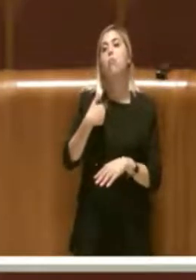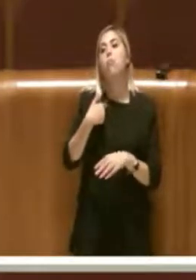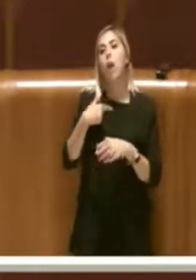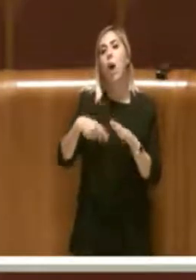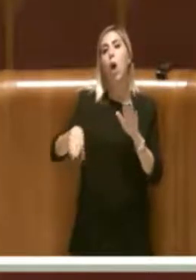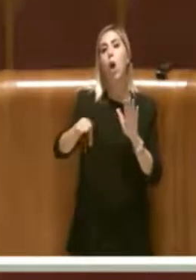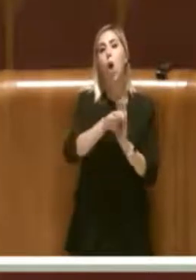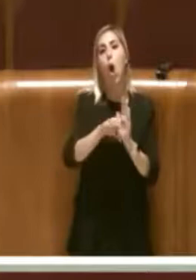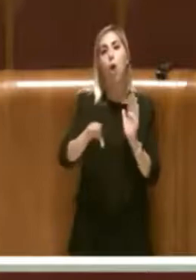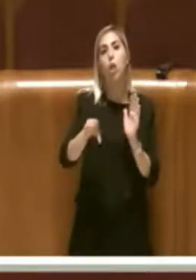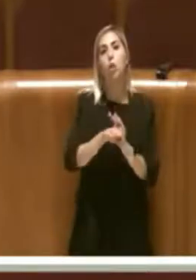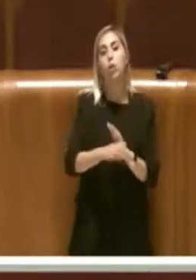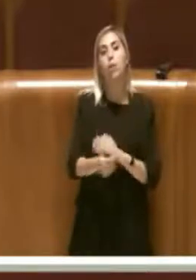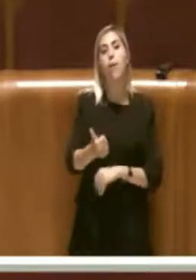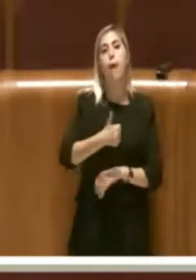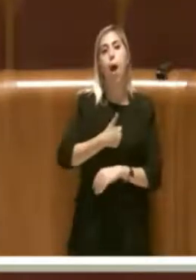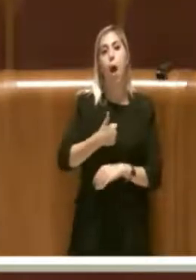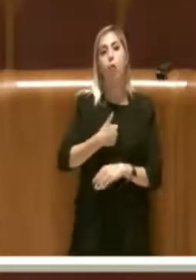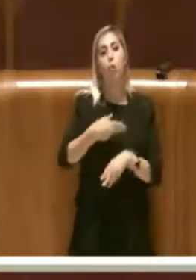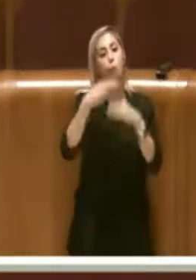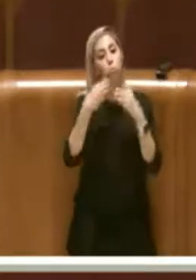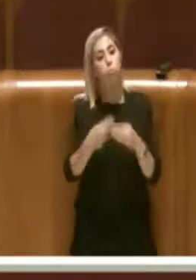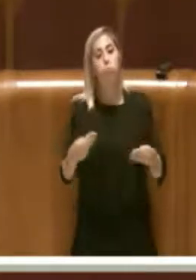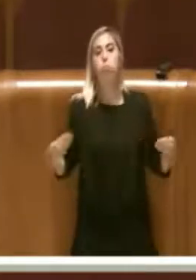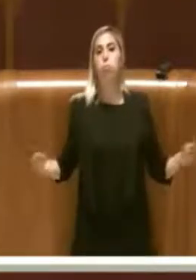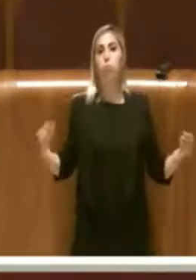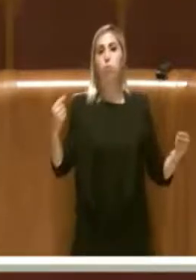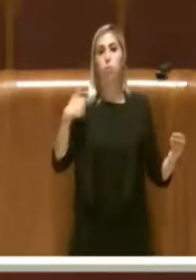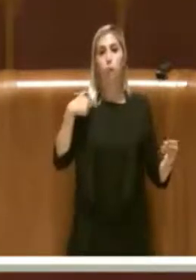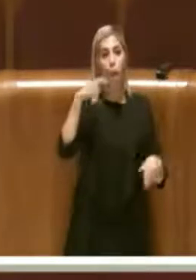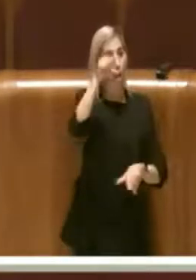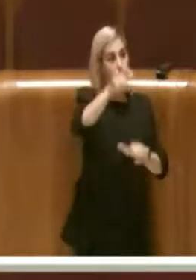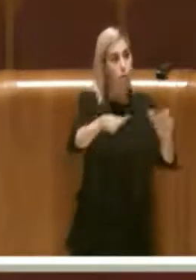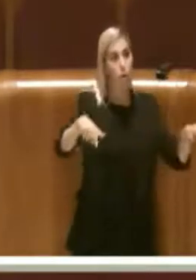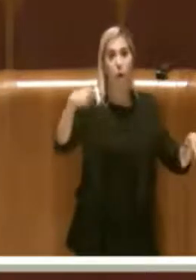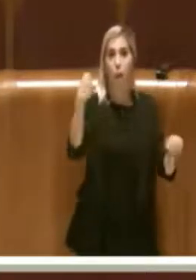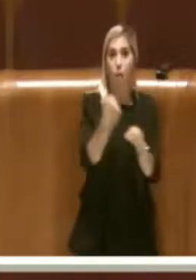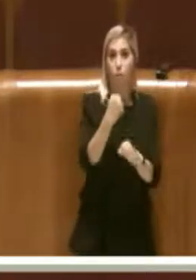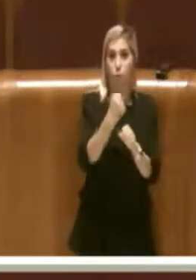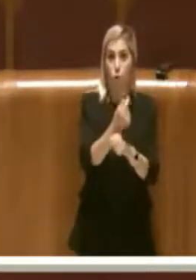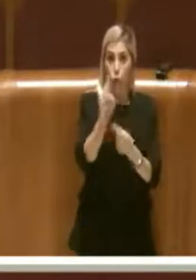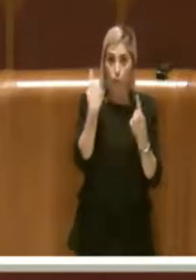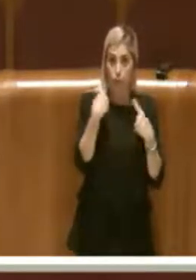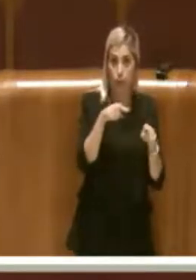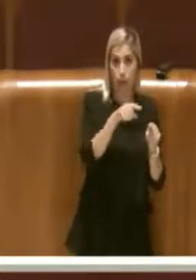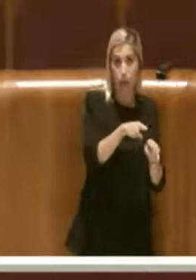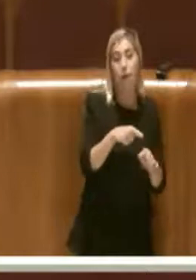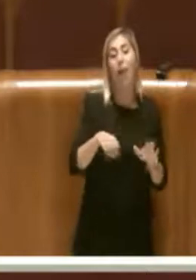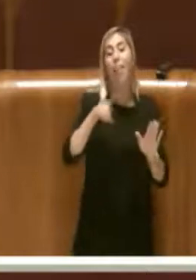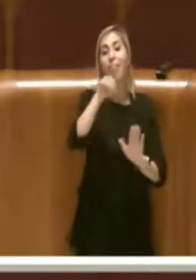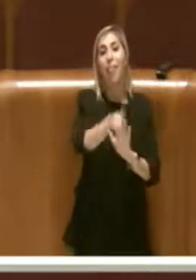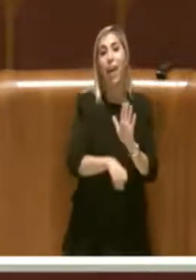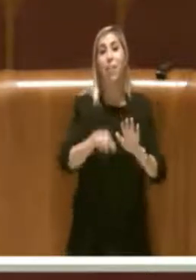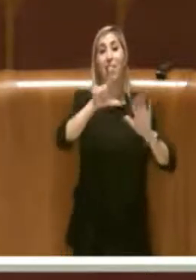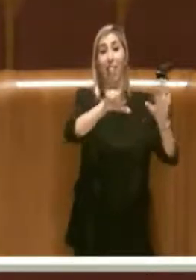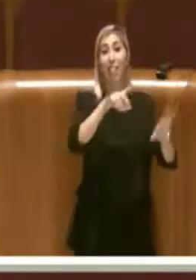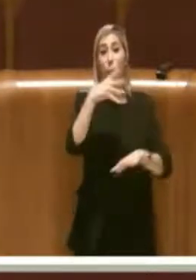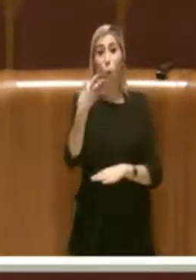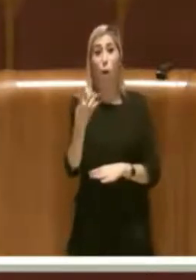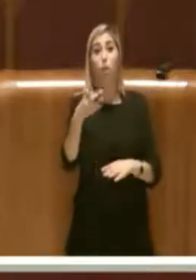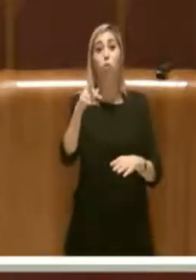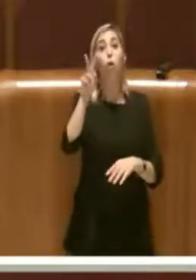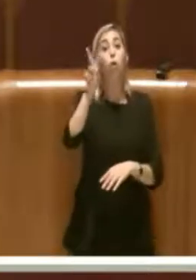il codice di autoregolamentazione di questi operatori. La delibera del Consiglio Comunale 74, sempre del